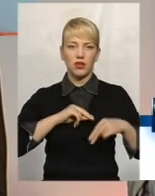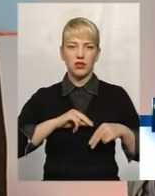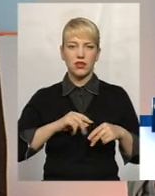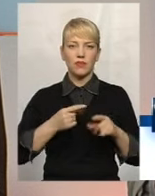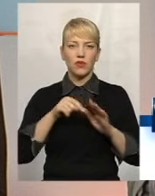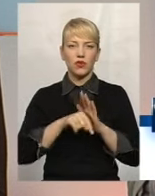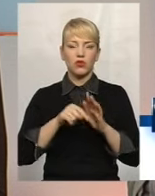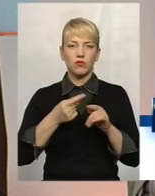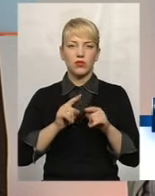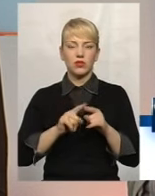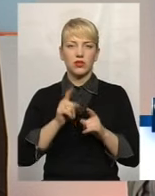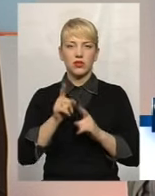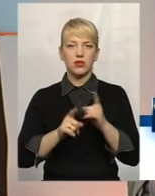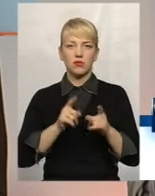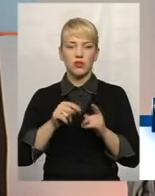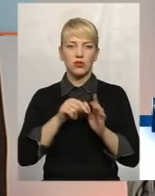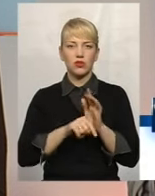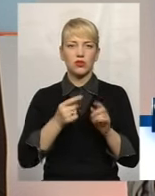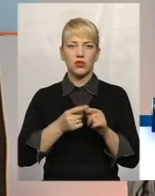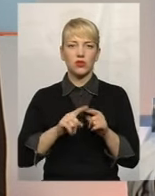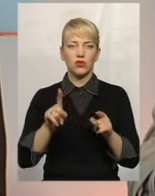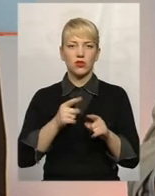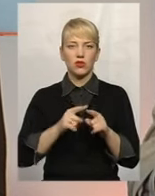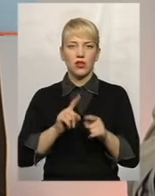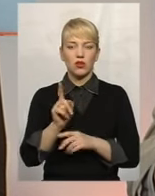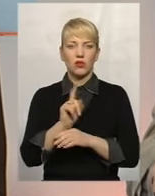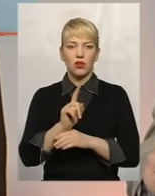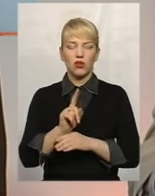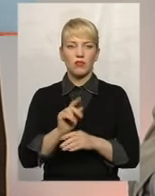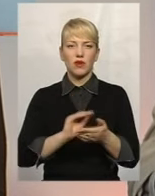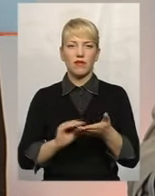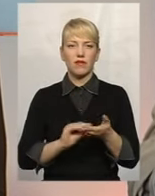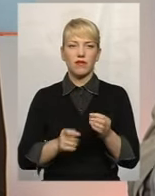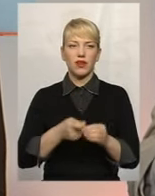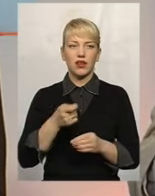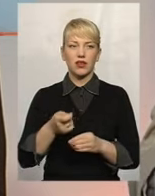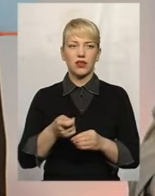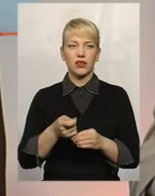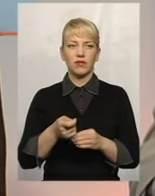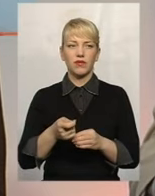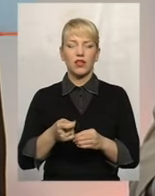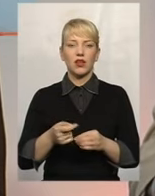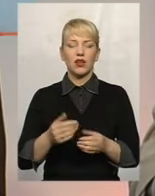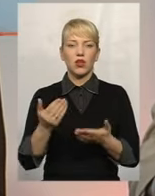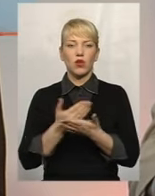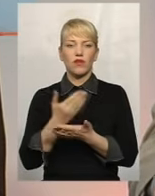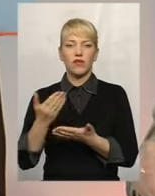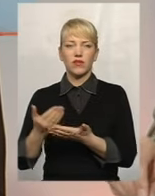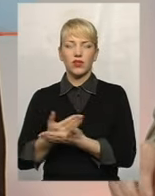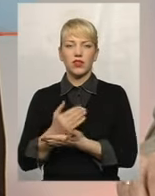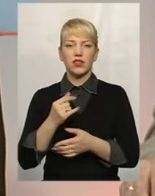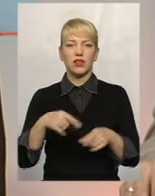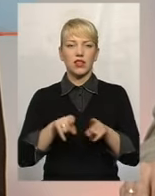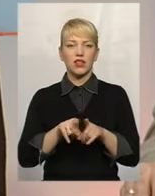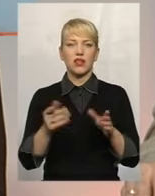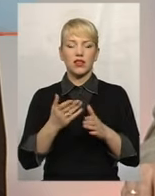ці зміни стосуються того, що дана норма викладена, норми, які містяться в цій статті, викладені абсолютно нові і такі,